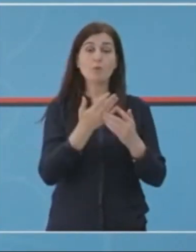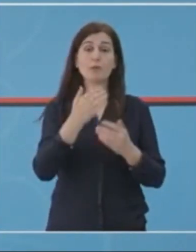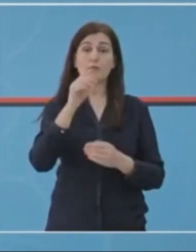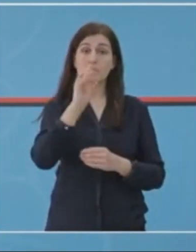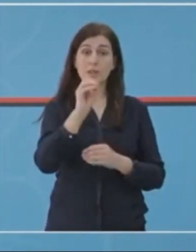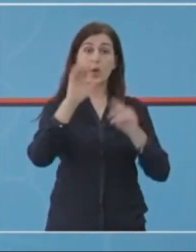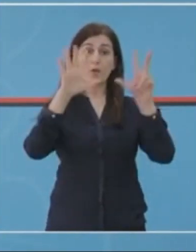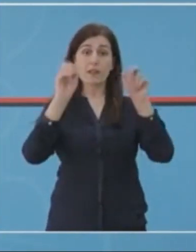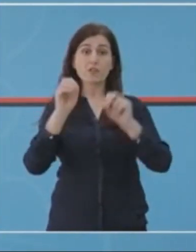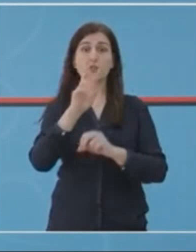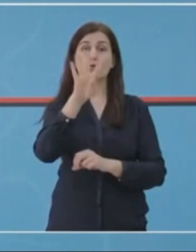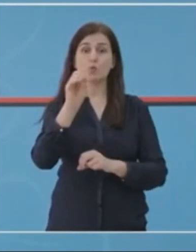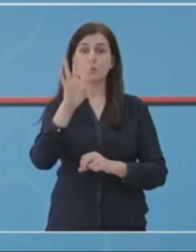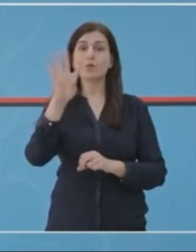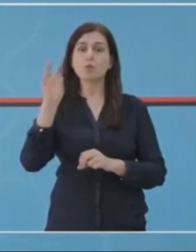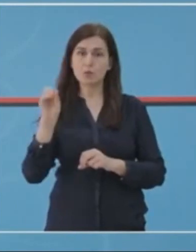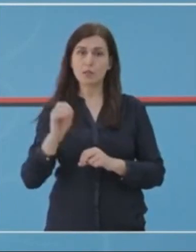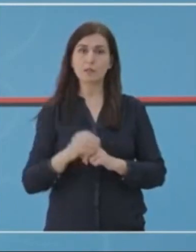gjelbër 0800 20 20. gjithdo për për